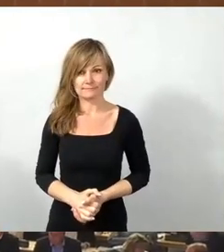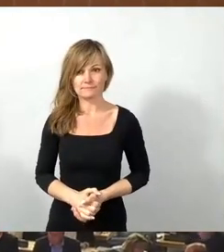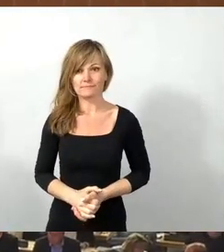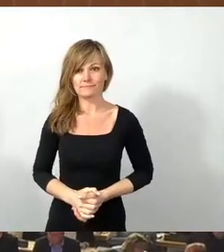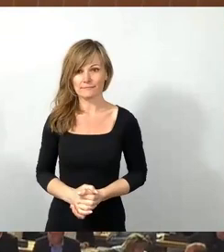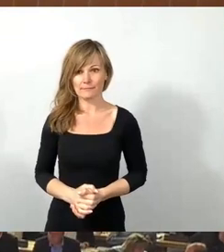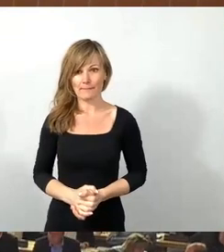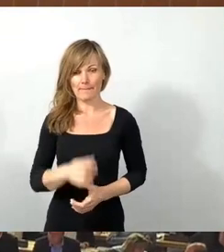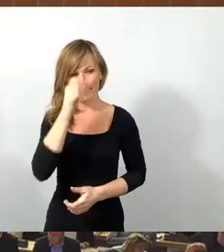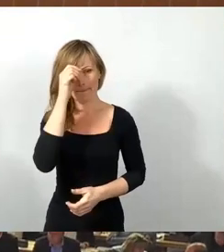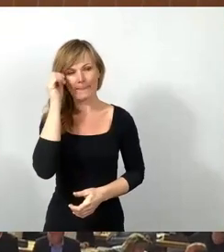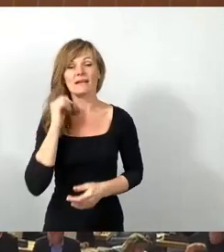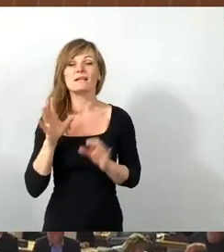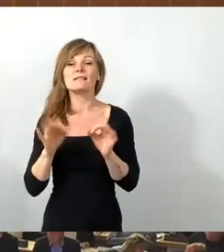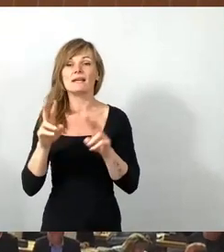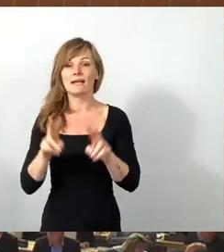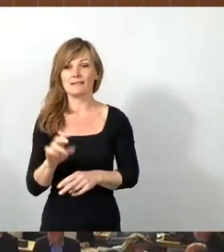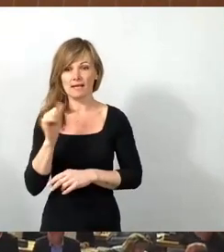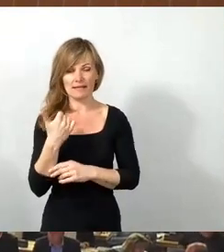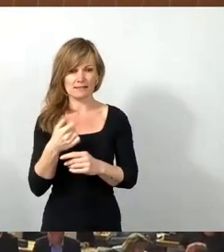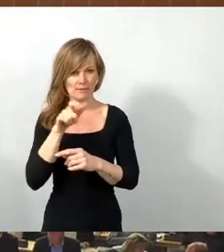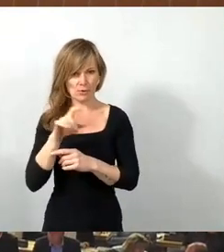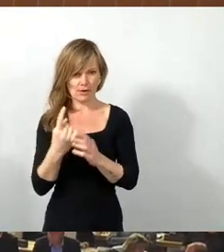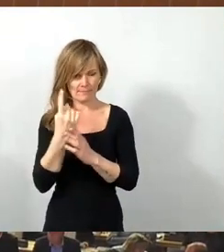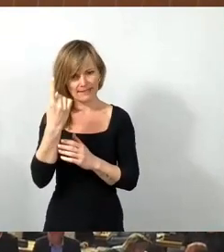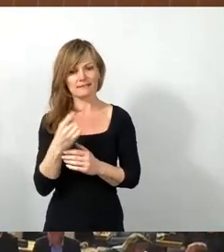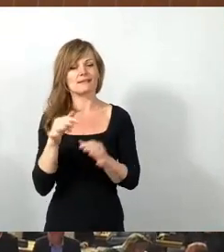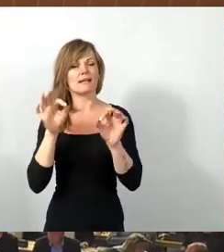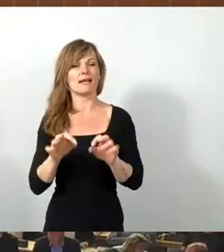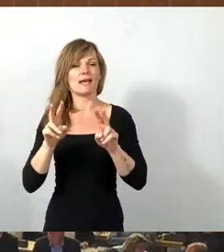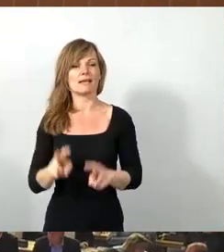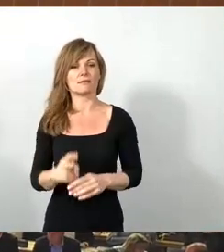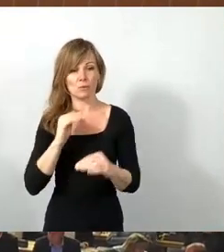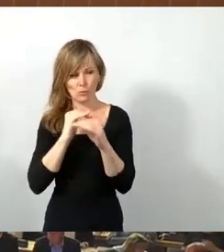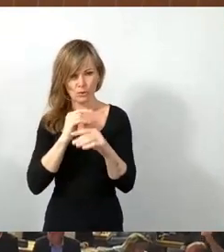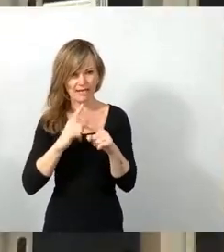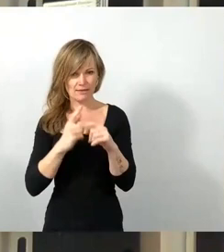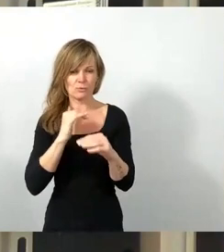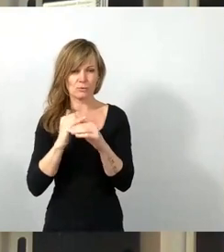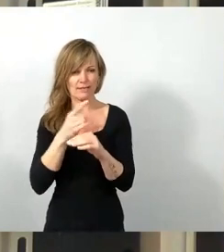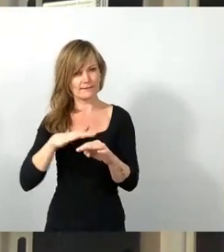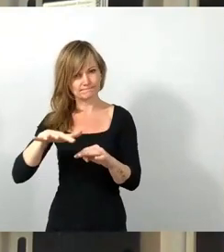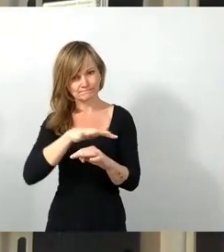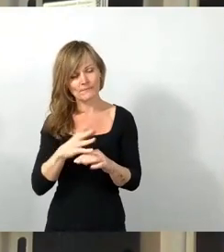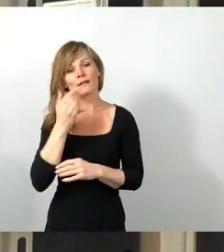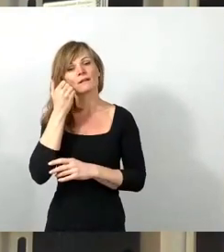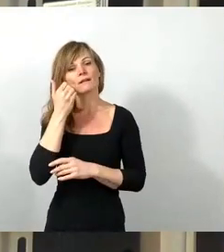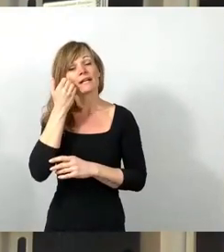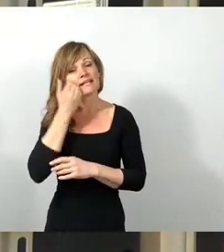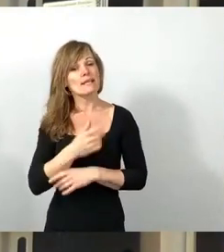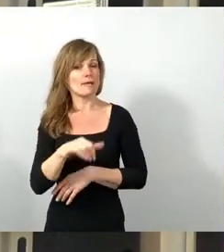Sehr geehrter Erster Bürgermeister, sehr geehrte Kolleginnen und Kollegen, liebe interessierte Zuhörende.